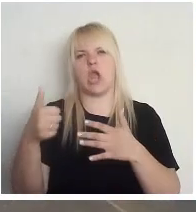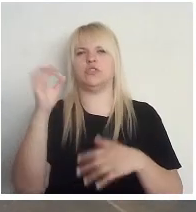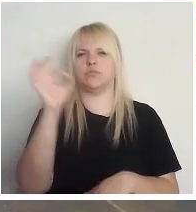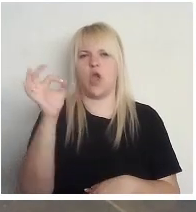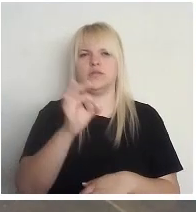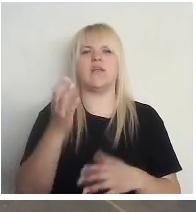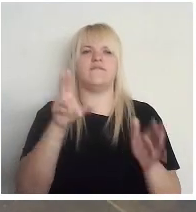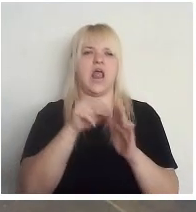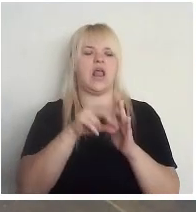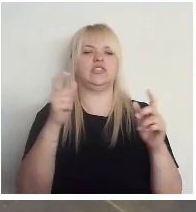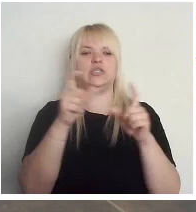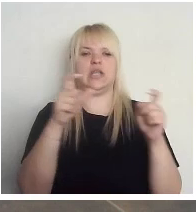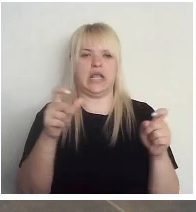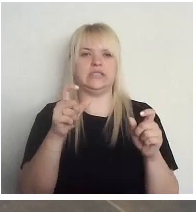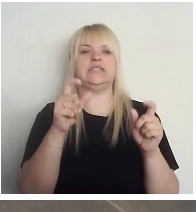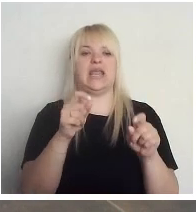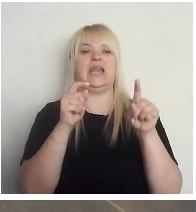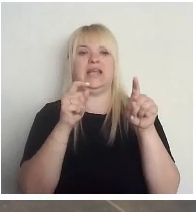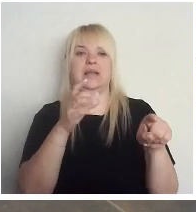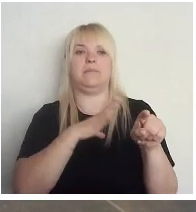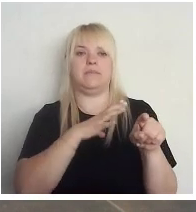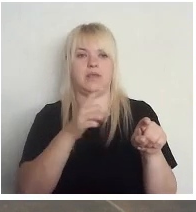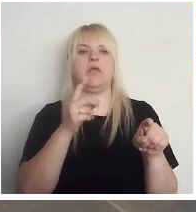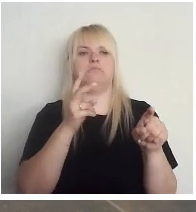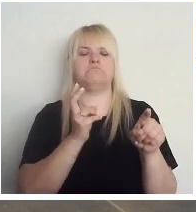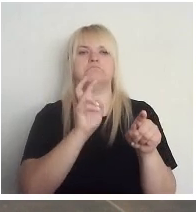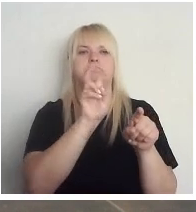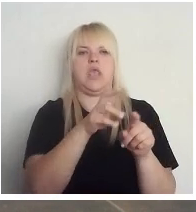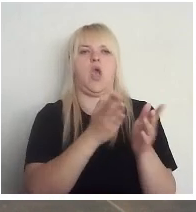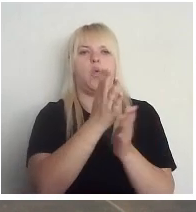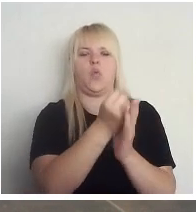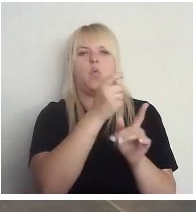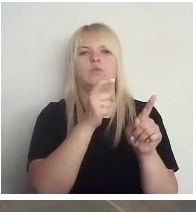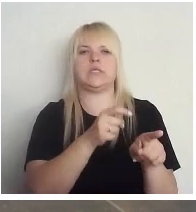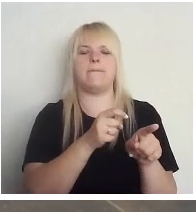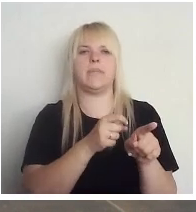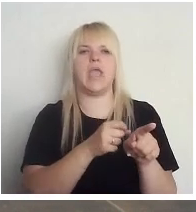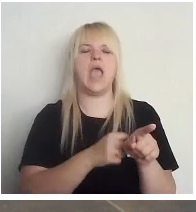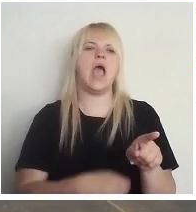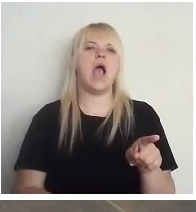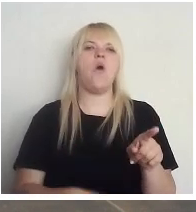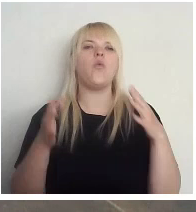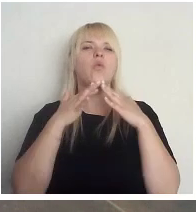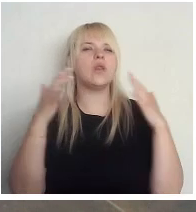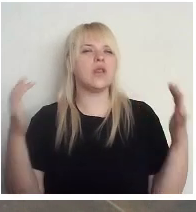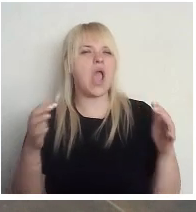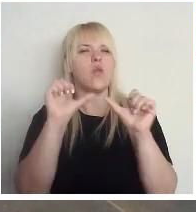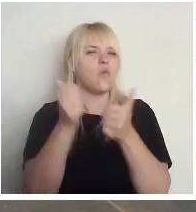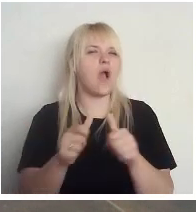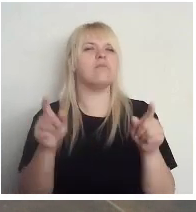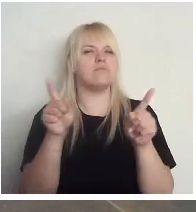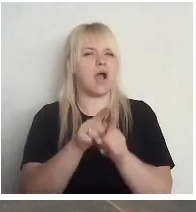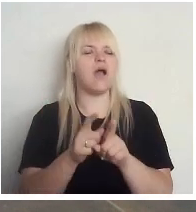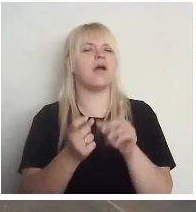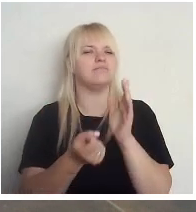iecirkņi tika uzskatīti par piekļūstamiem. Un lielu lomu šeit spēlē